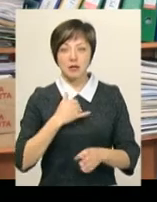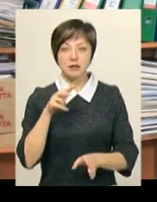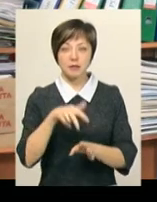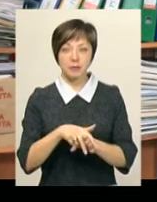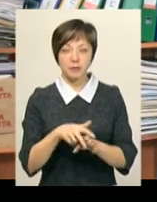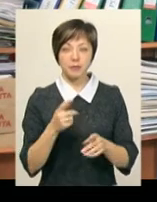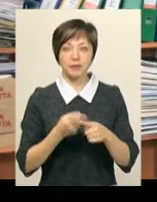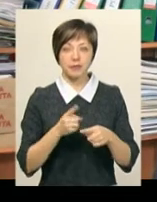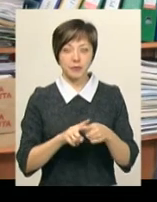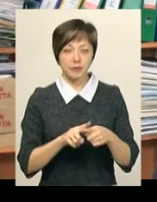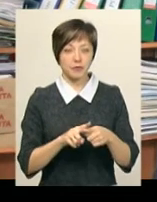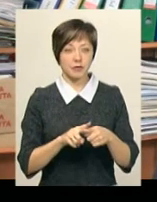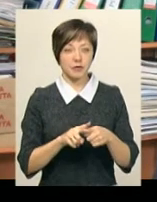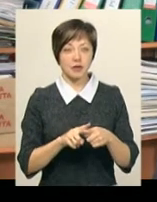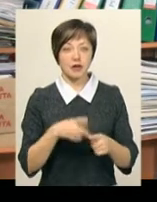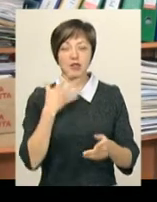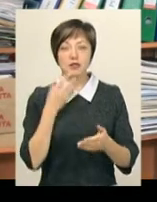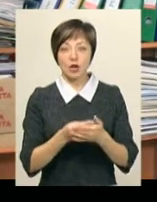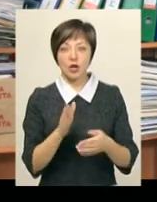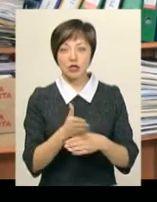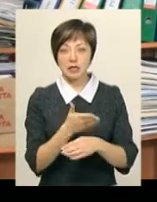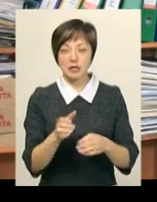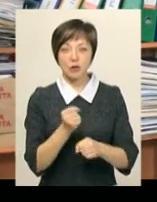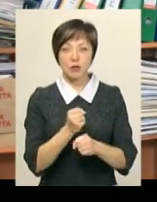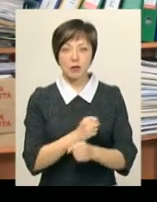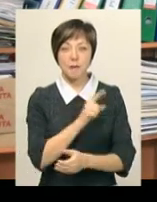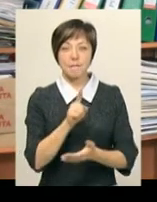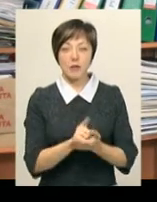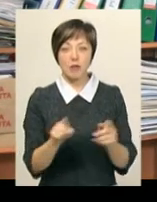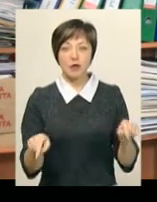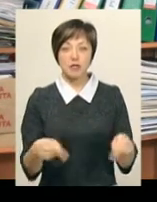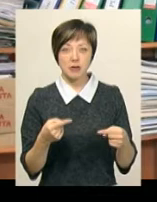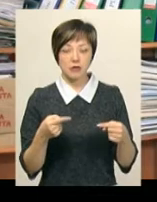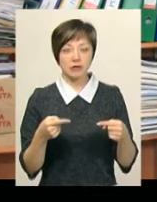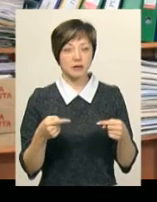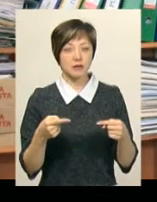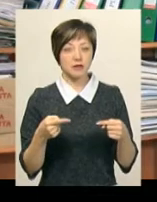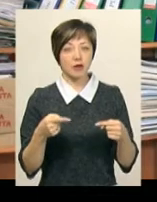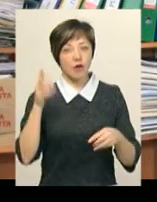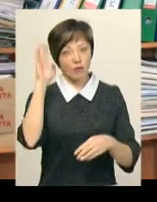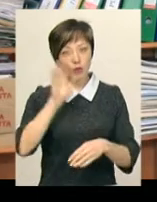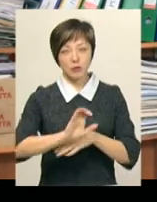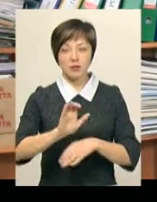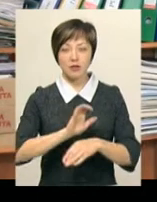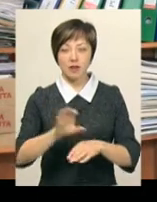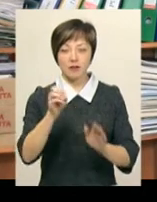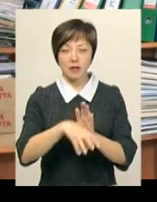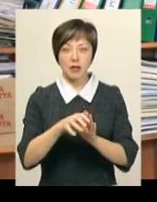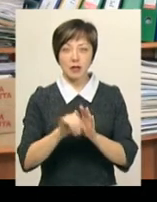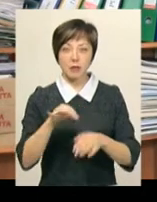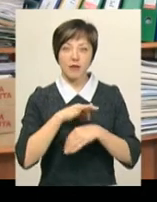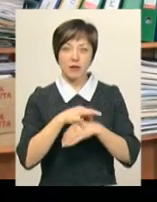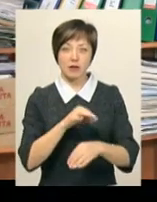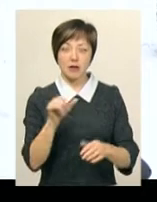своя частина роботи, ми маємо організувати підведення водопостачання, водовідведення і